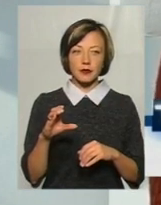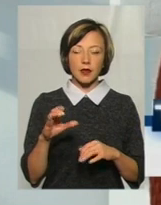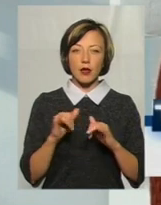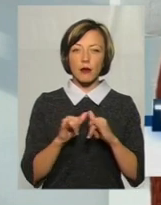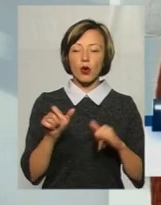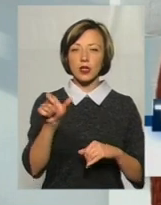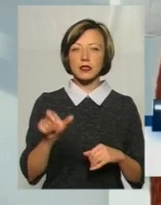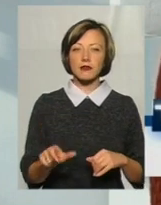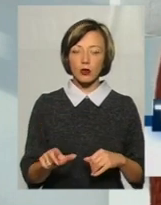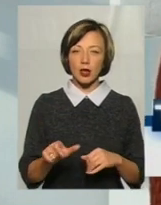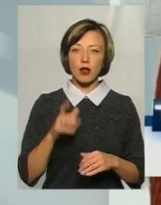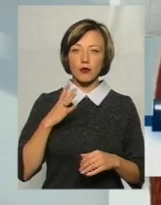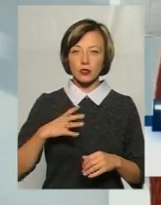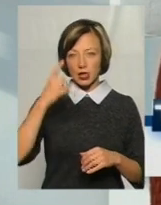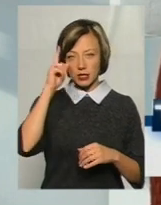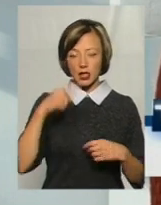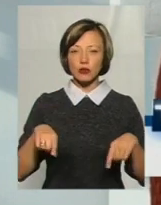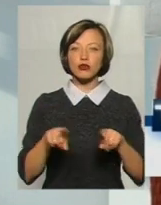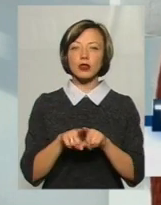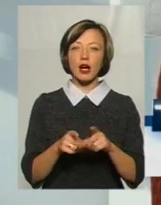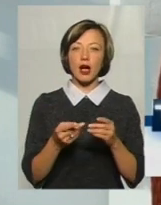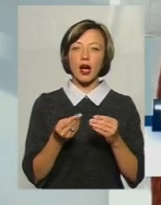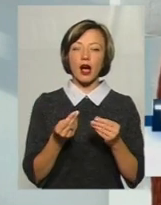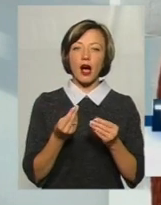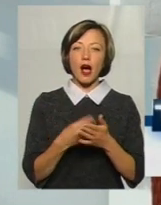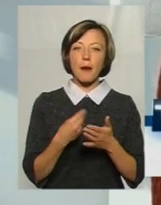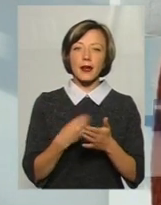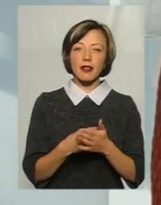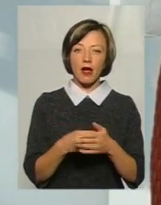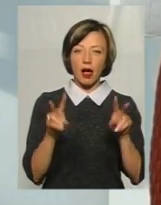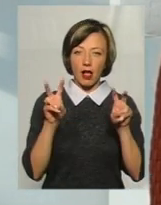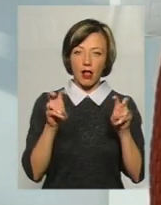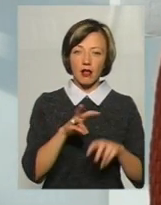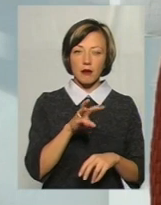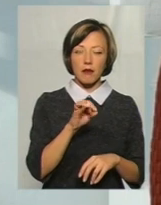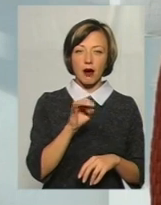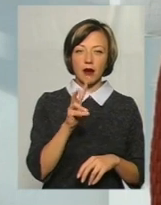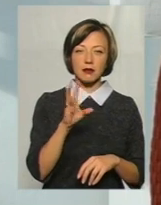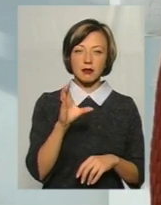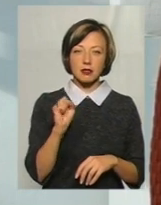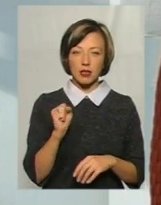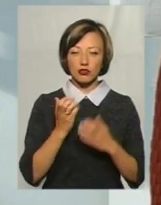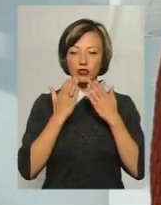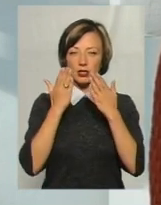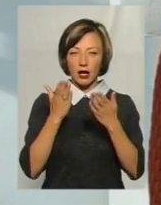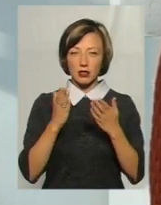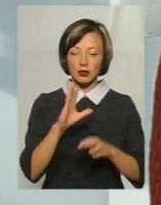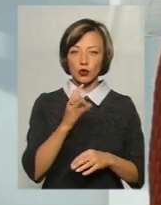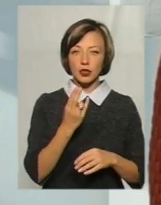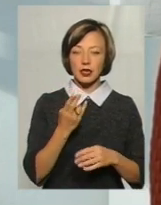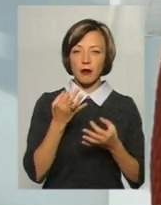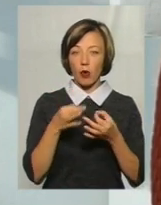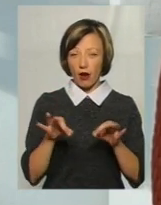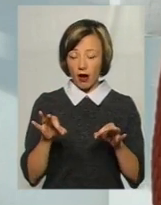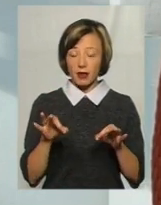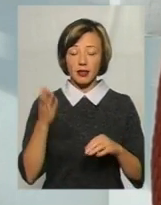мусила знати, що таке капітал Маркса, читати праці Маркса, тоді була популярна соціал-демократія, так само